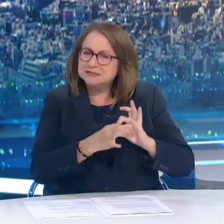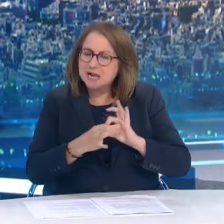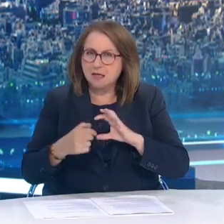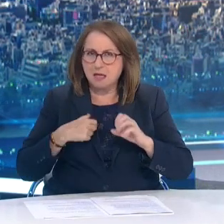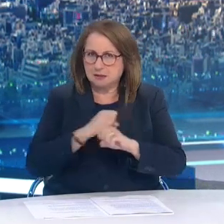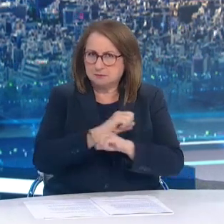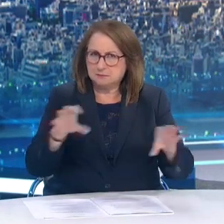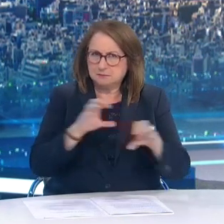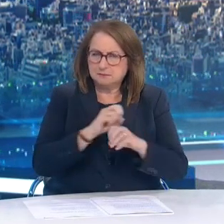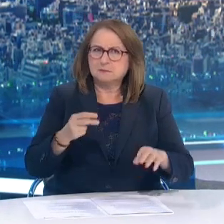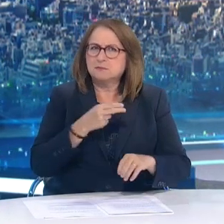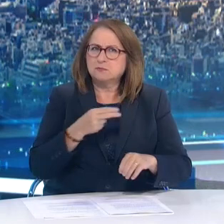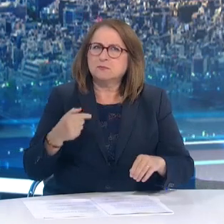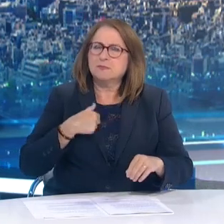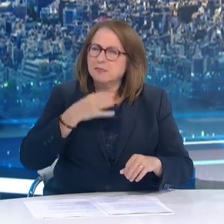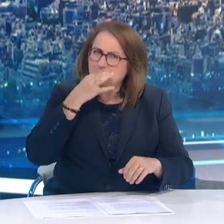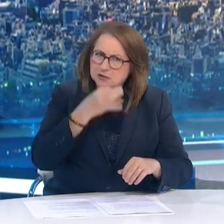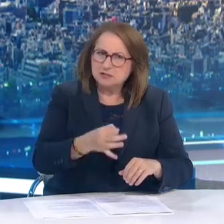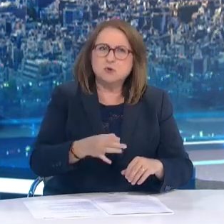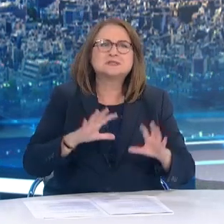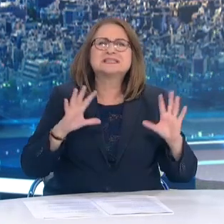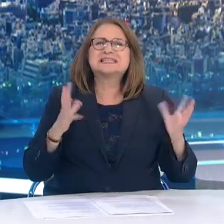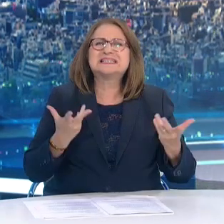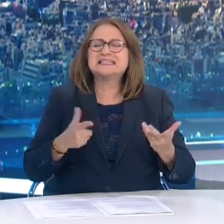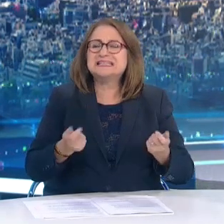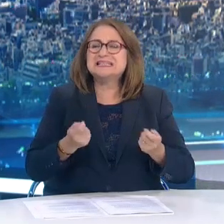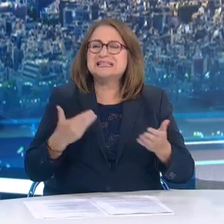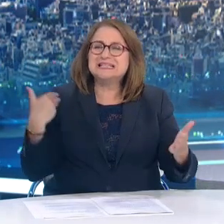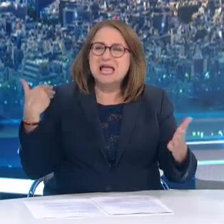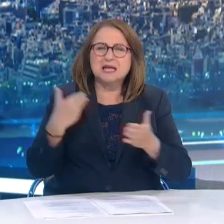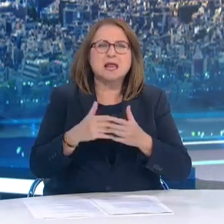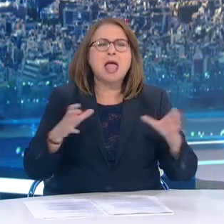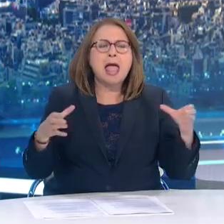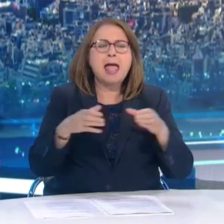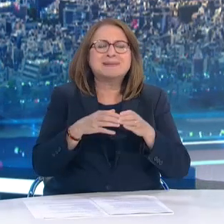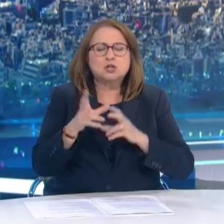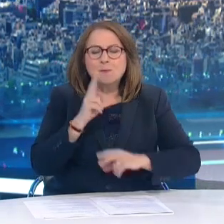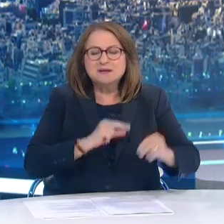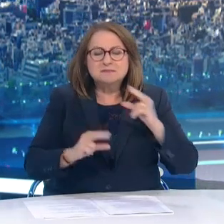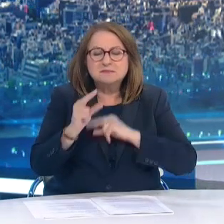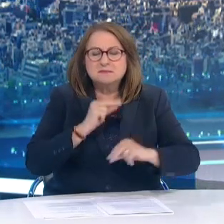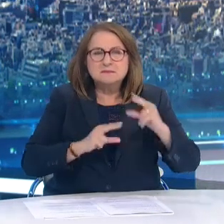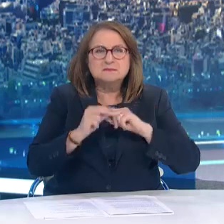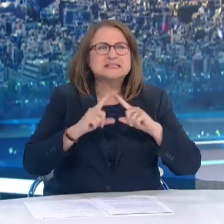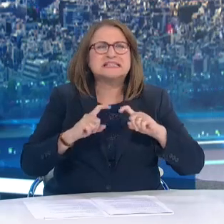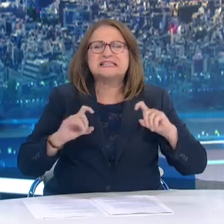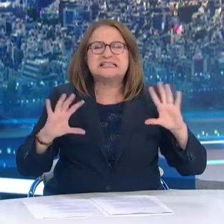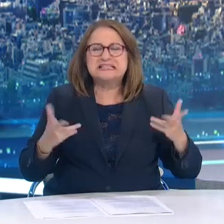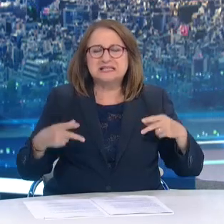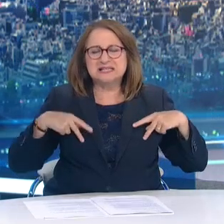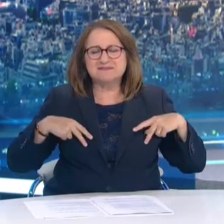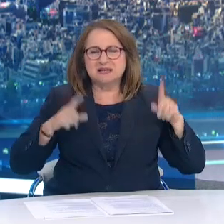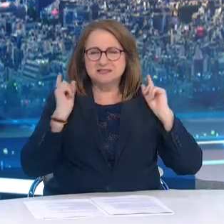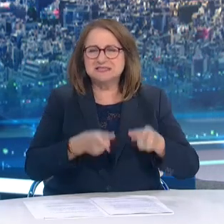επιδημιολογικά δεδομένα θα ήθελα να σας ενημερώσω για το τι εισηγήθηκε η Επιτροπή των Λοιμοξιολόγων κατά τη σημερινή της συνευρίας αλλά και το τι αποφάσισε η κυβέρνηση.